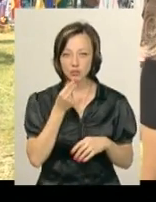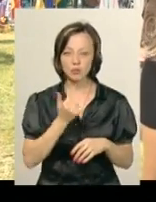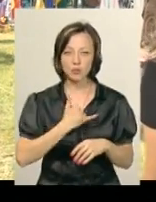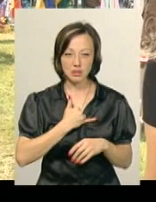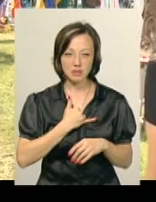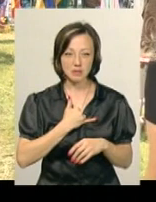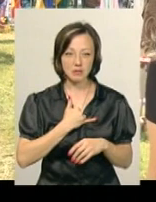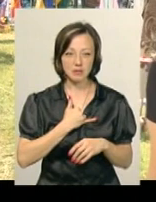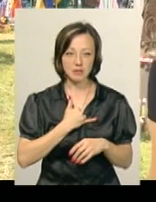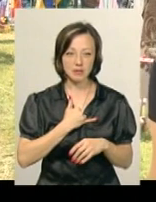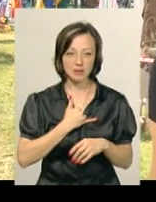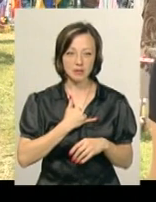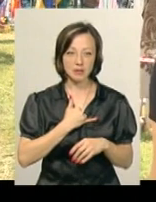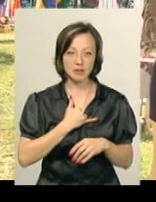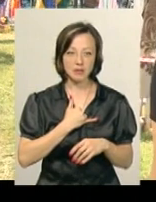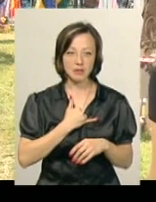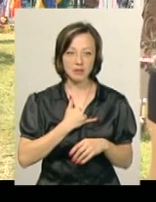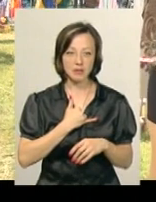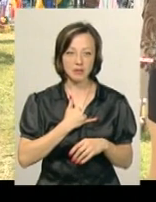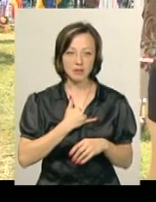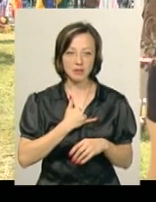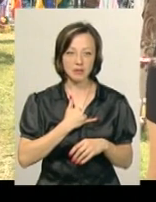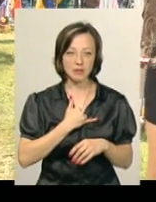нас, що ще?